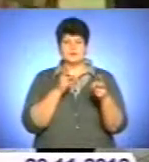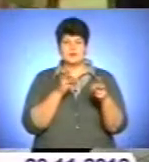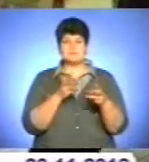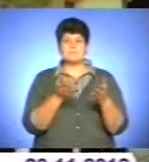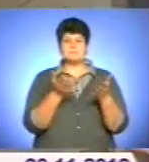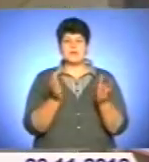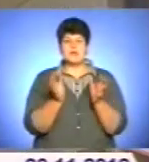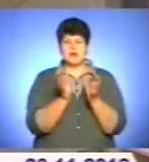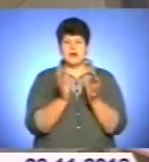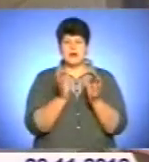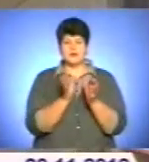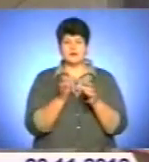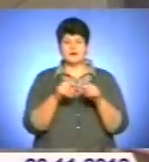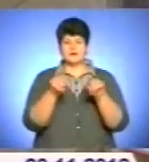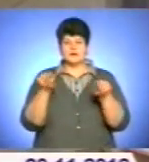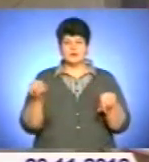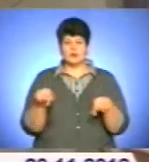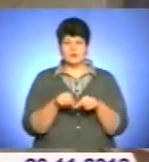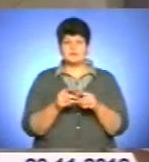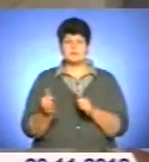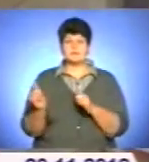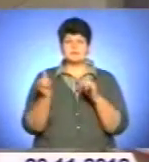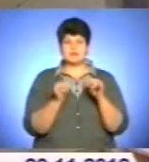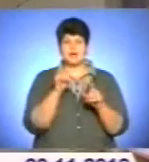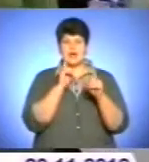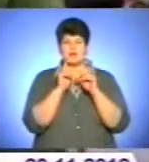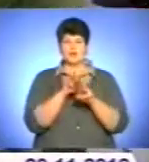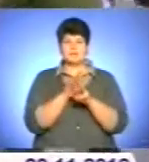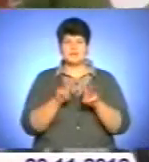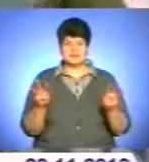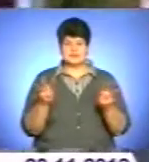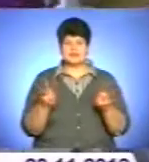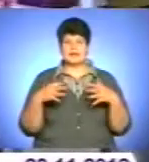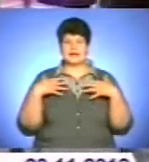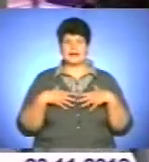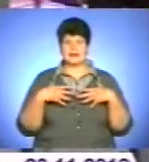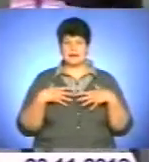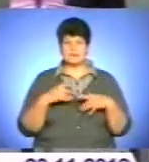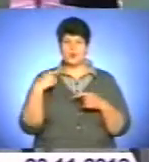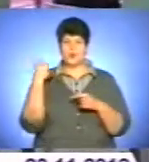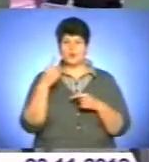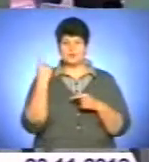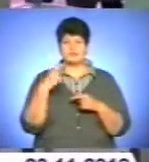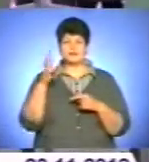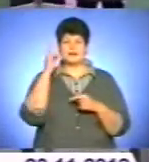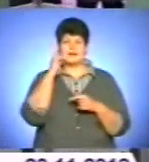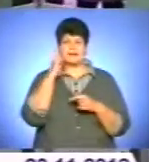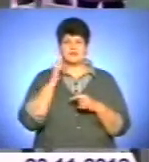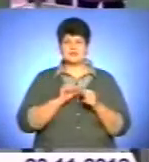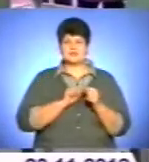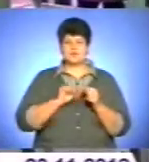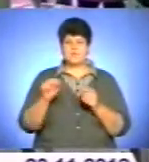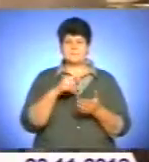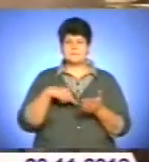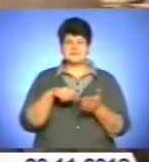зберігання програмно-апаратних комплексів забезпечується Радою міністрів Автономної Республіки Крим, обласними, Київською та Савостопольською